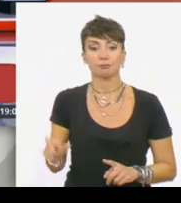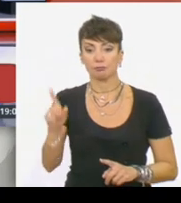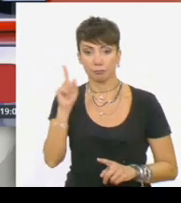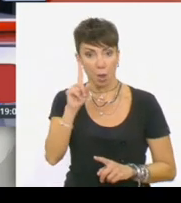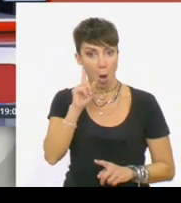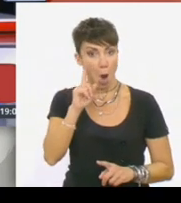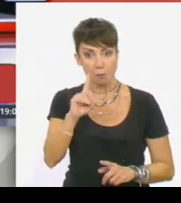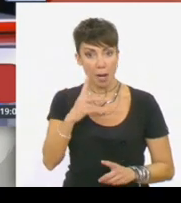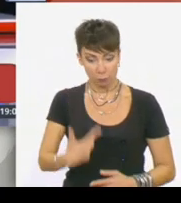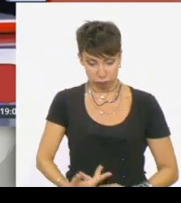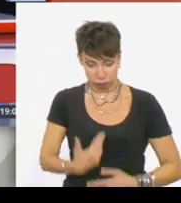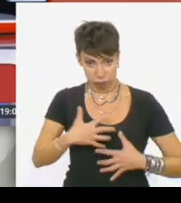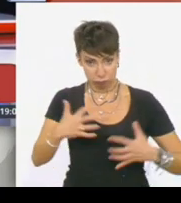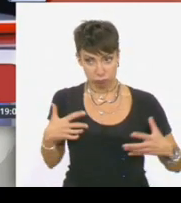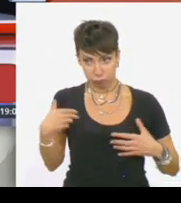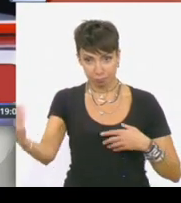κατοικία?